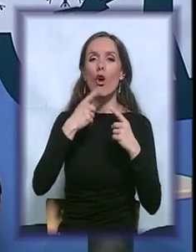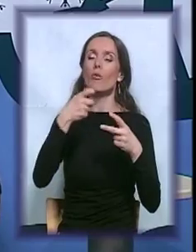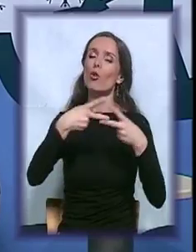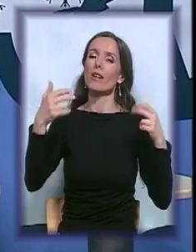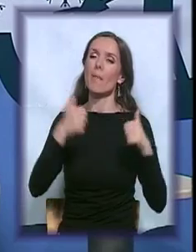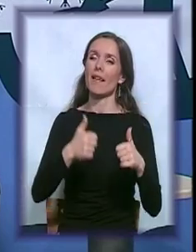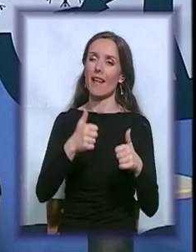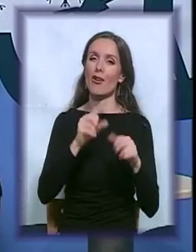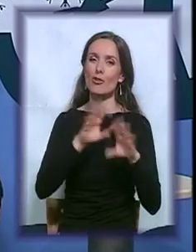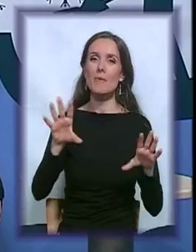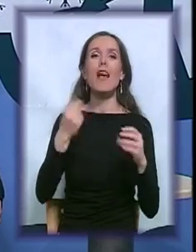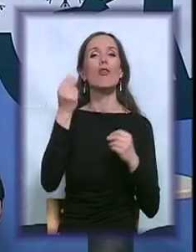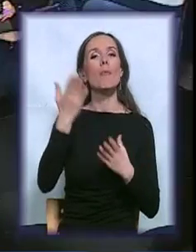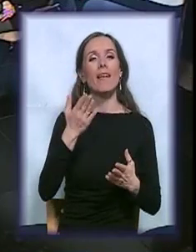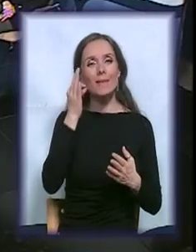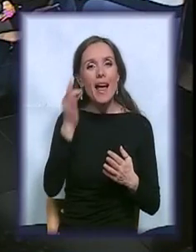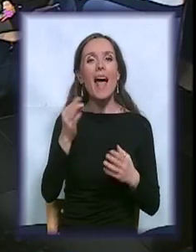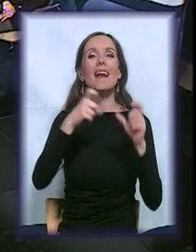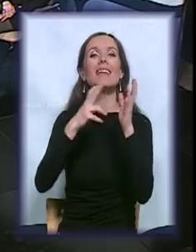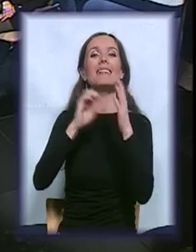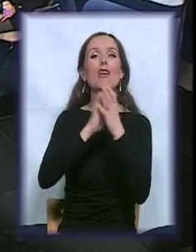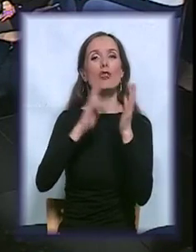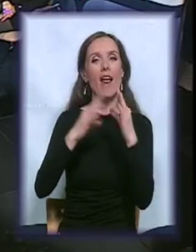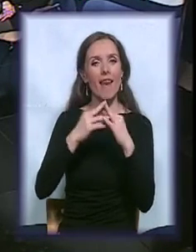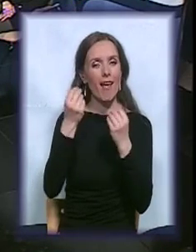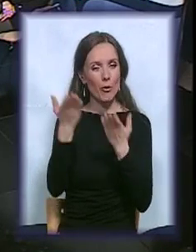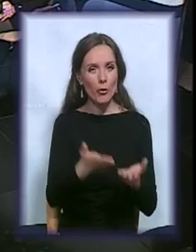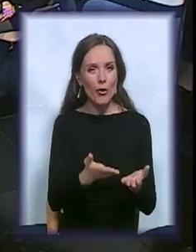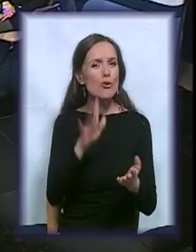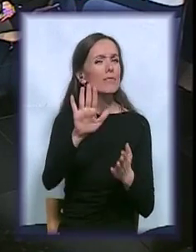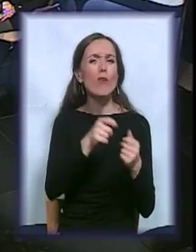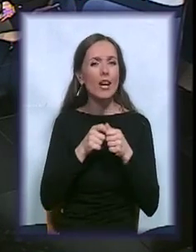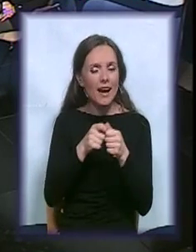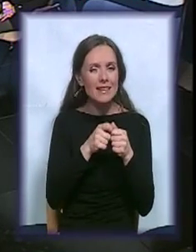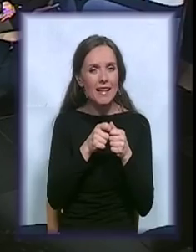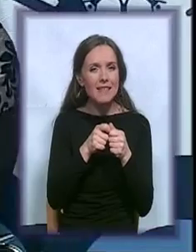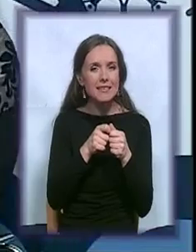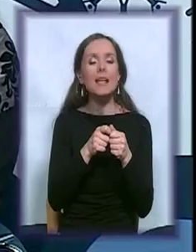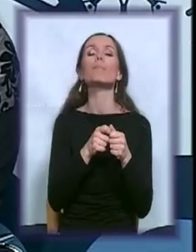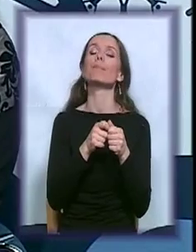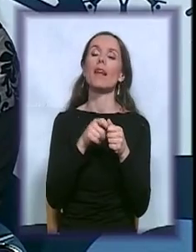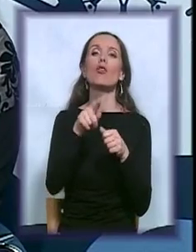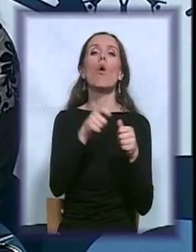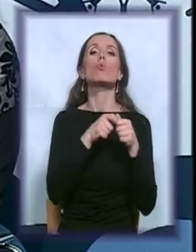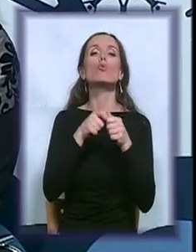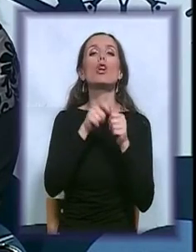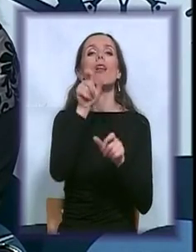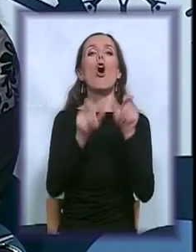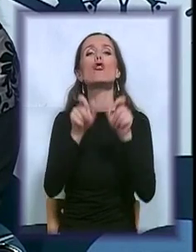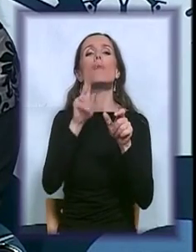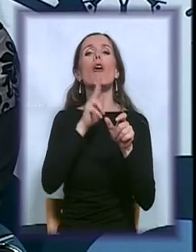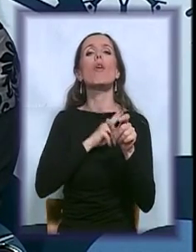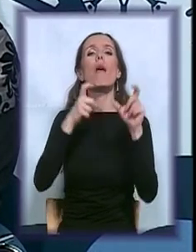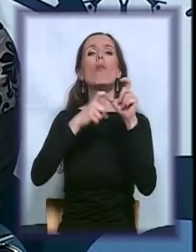Dobar dan, Snežana, i dobro mi došli. Hvala. Vi nam dolazite u ime organizacije. To je udruženje osoba sa